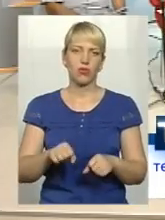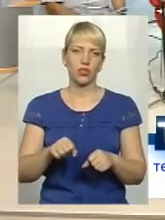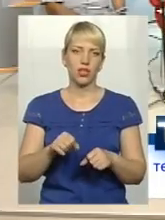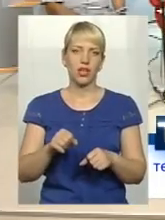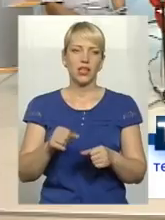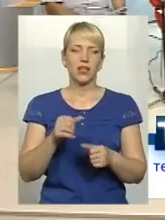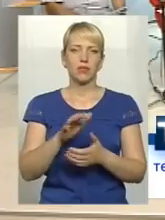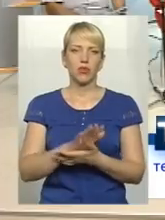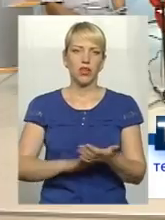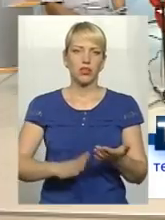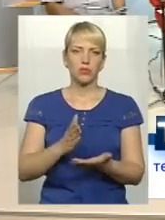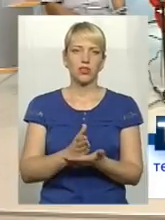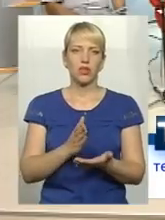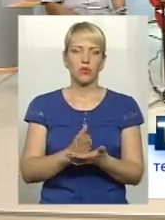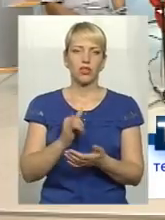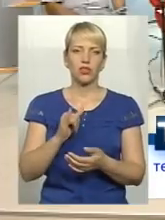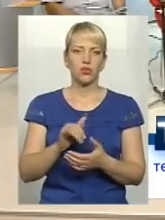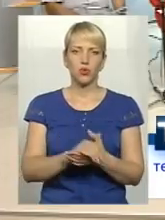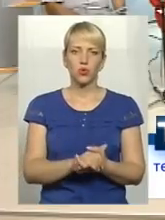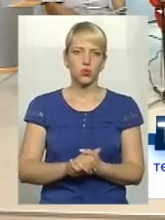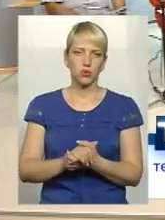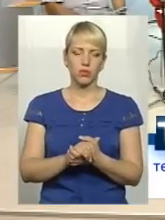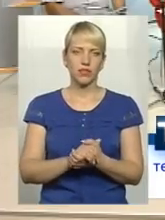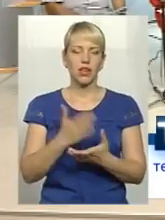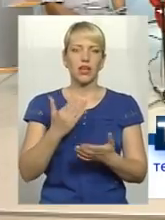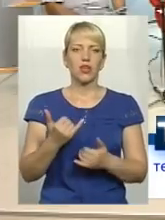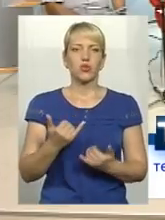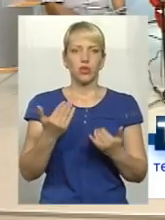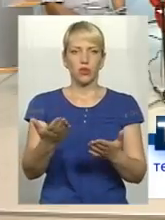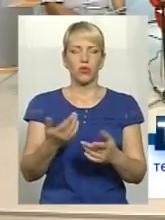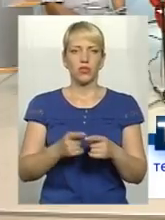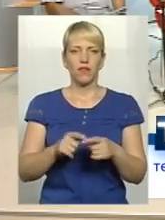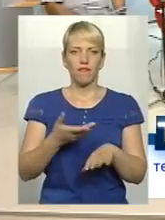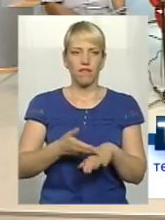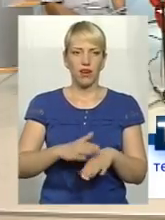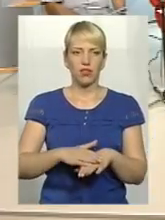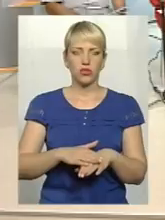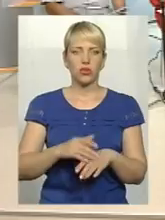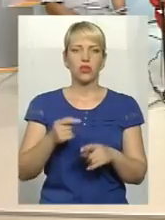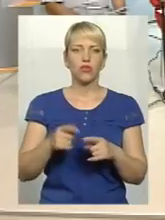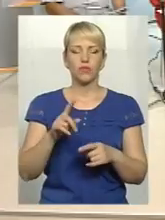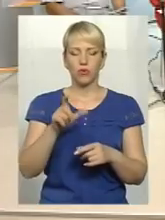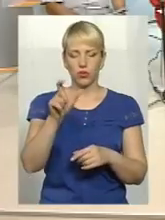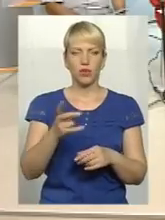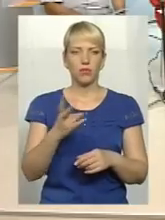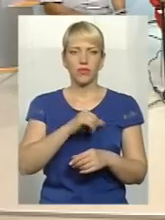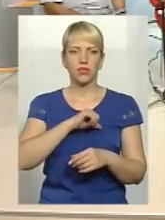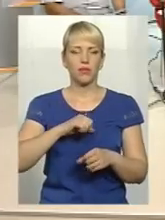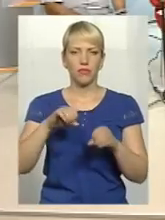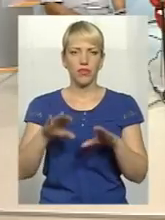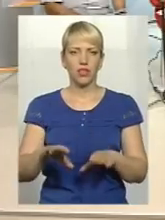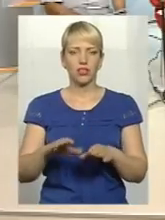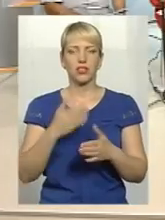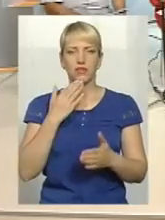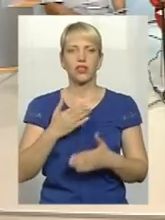знаходитися в суспільстві. Якщо для нього це важко, важко повернутися, він обов'язково сам повинен це вирішити, звернутися